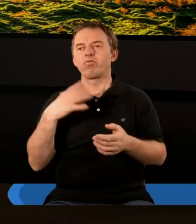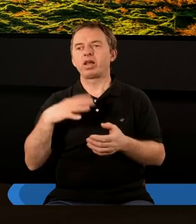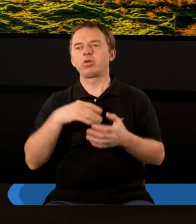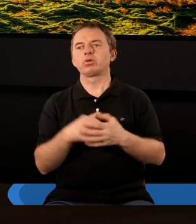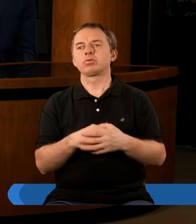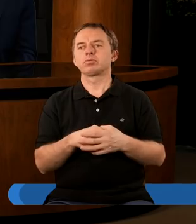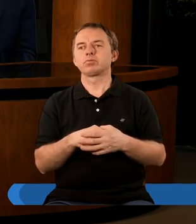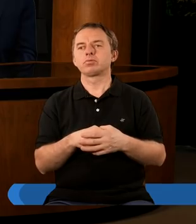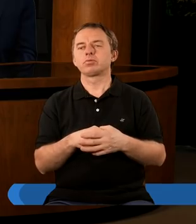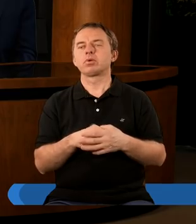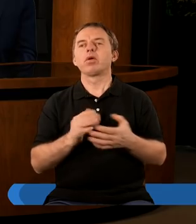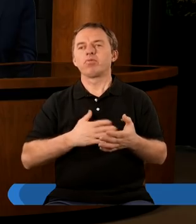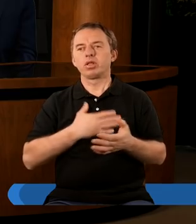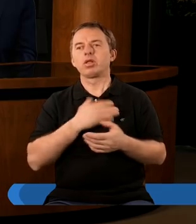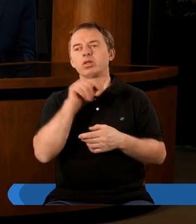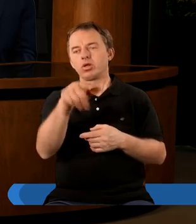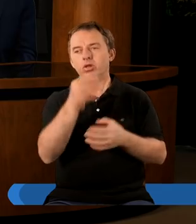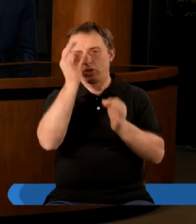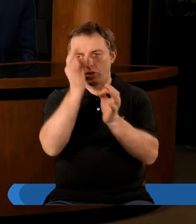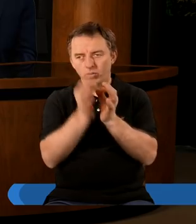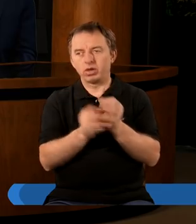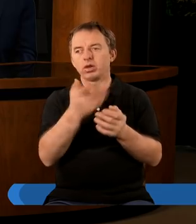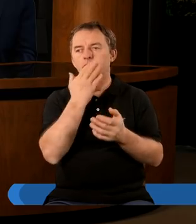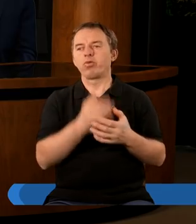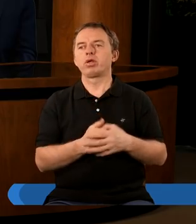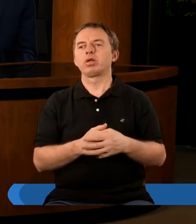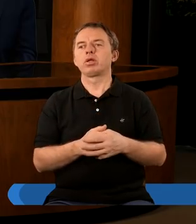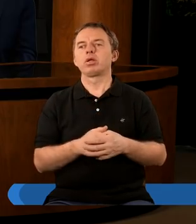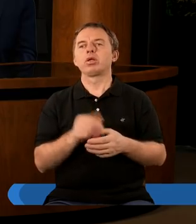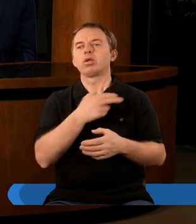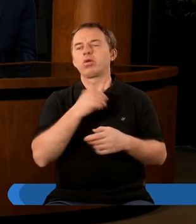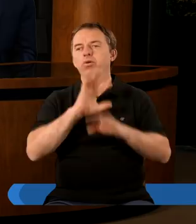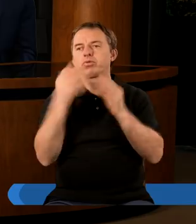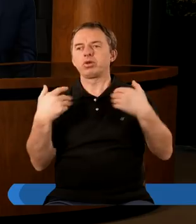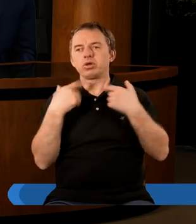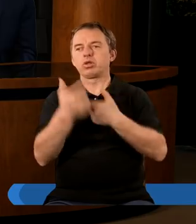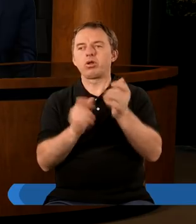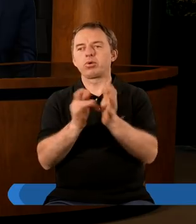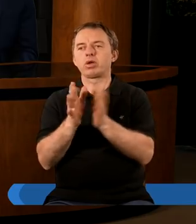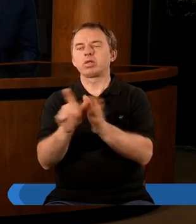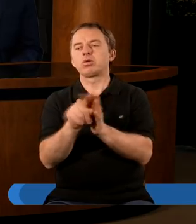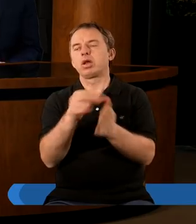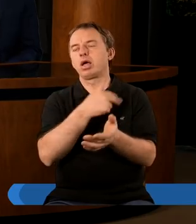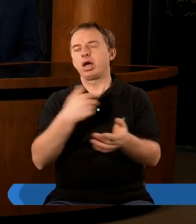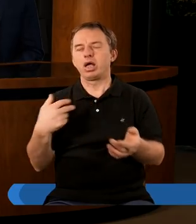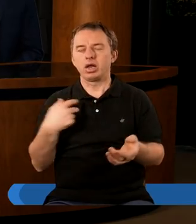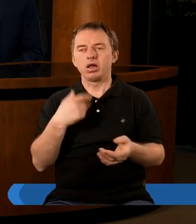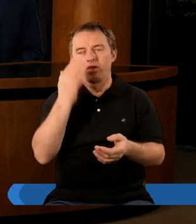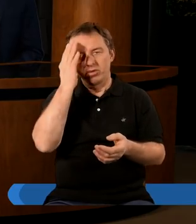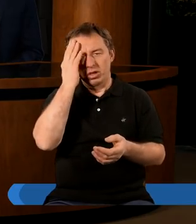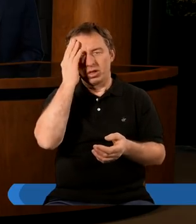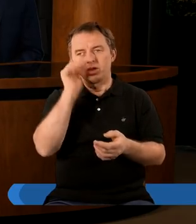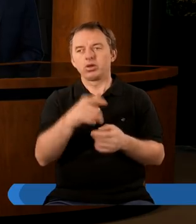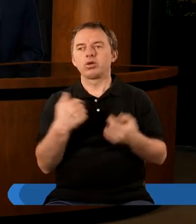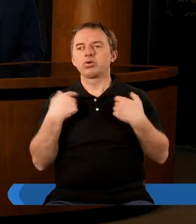wartość. Mi się wydaje, że ten tekst właśnie dokładnie o tym mówi. Mówi o tym, co Jezus Chrystus zrobił dla nas, ale zbyt od wiemy, że